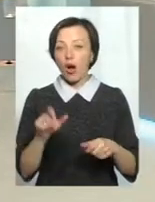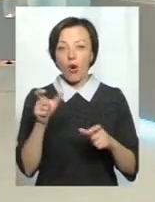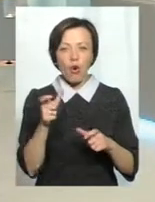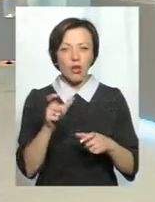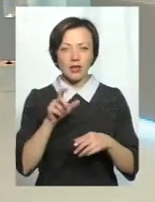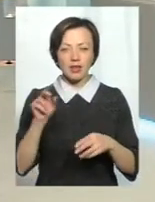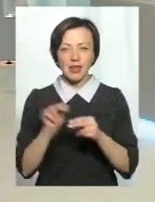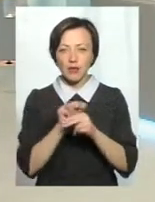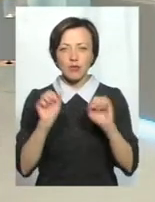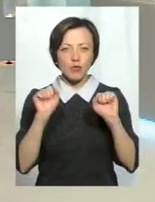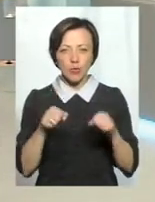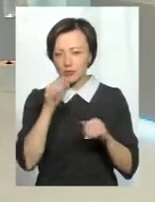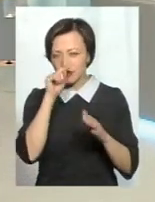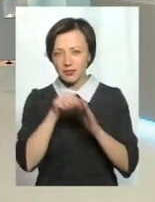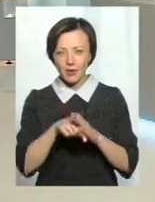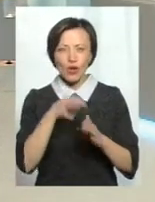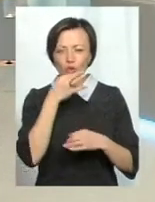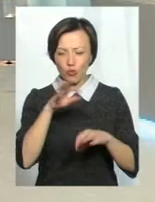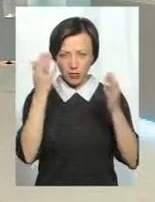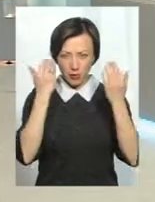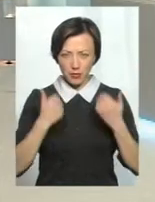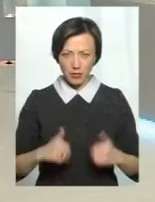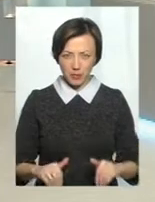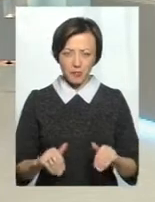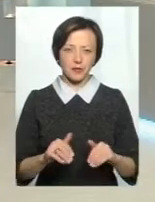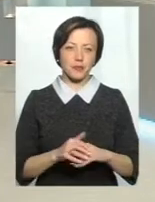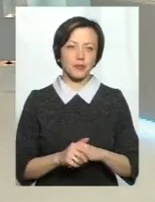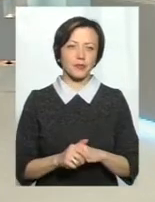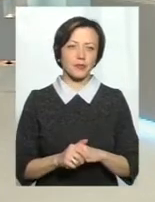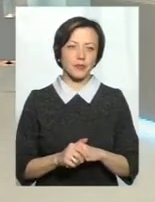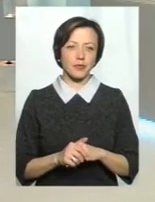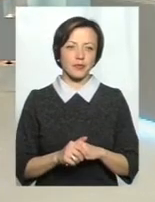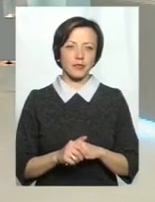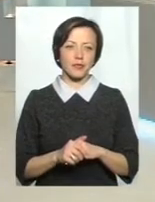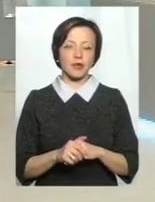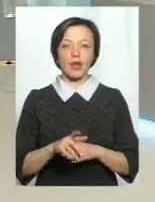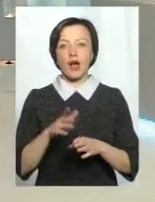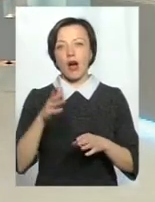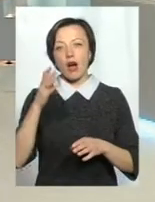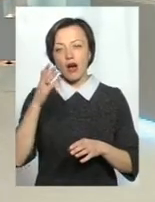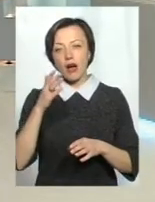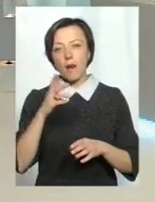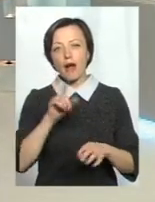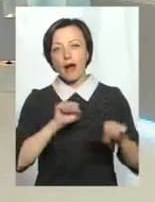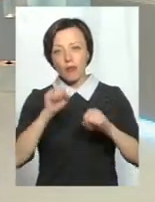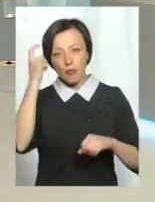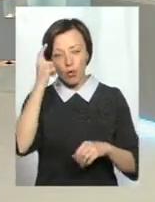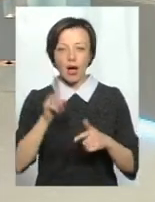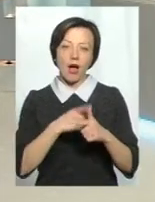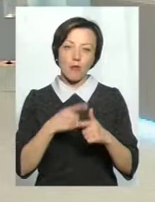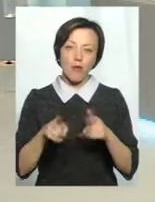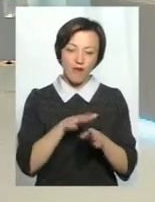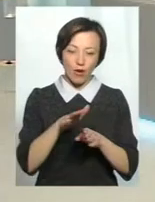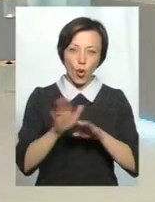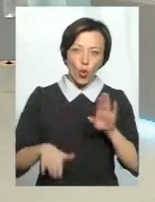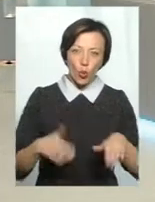структуру. І вищі регулюючі структури, і виконавчі органи. Тут дивлючись, який підхід,